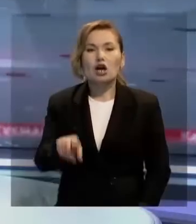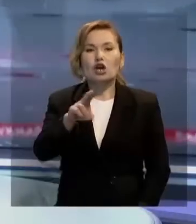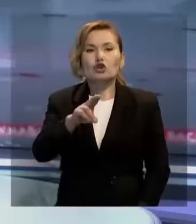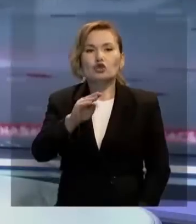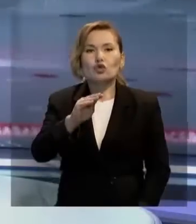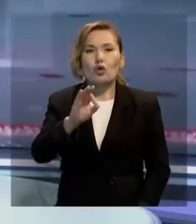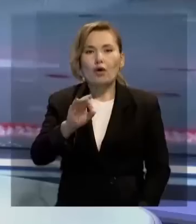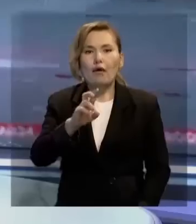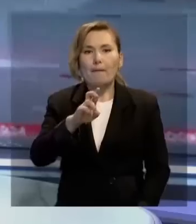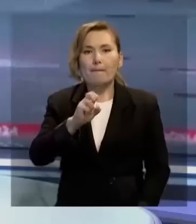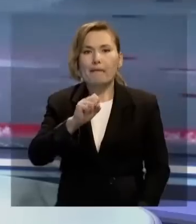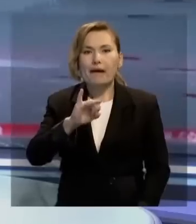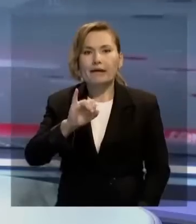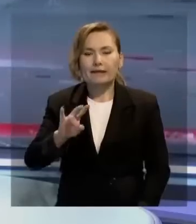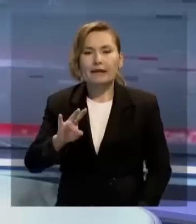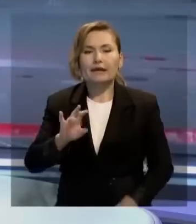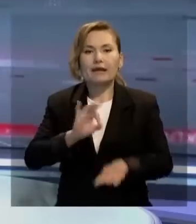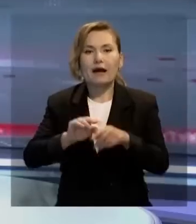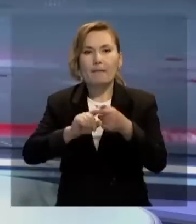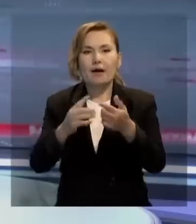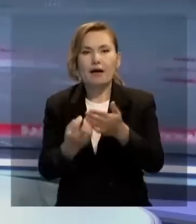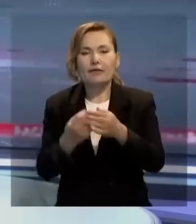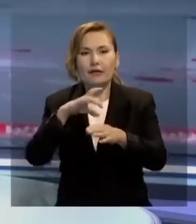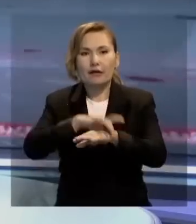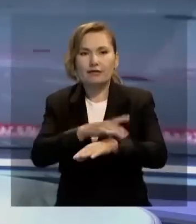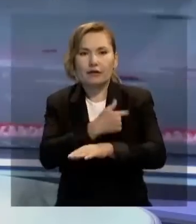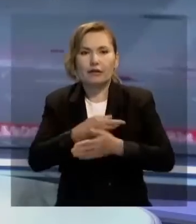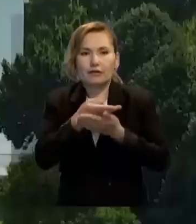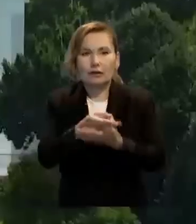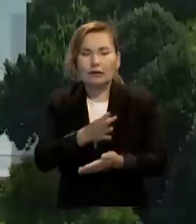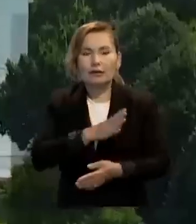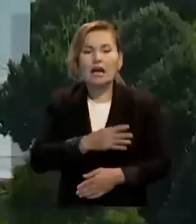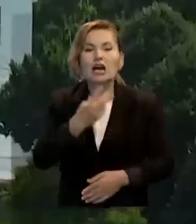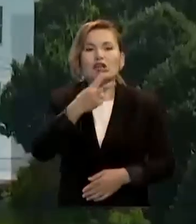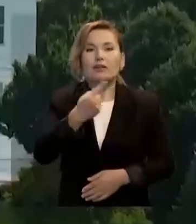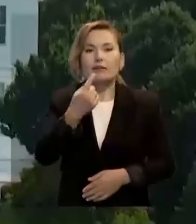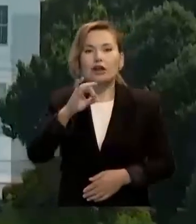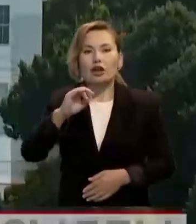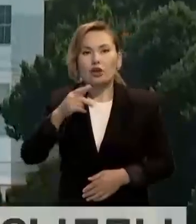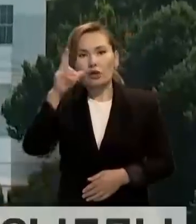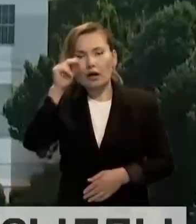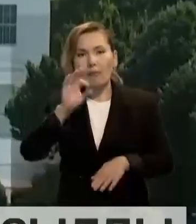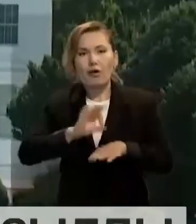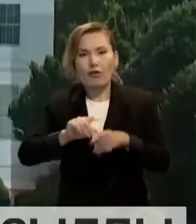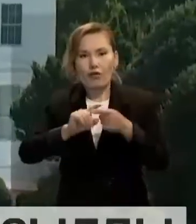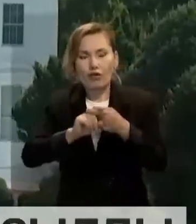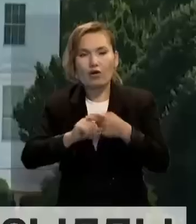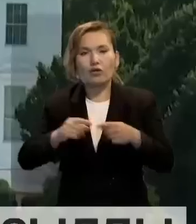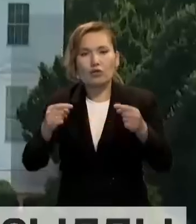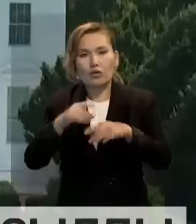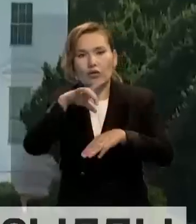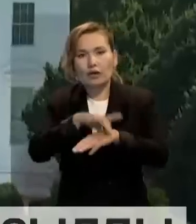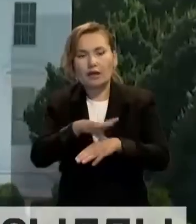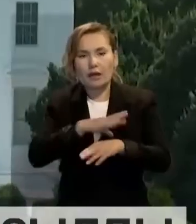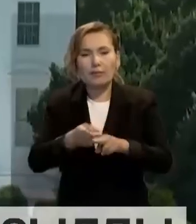Джо Байден қайтадан коронавирус жоқтырып, тағы карантинге жатқызылды. 21-ші шілдеде оның ауырып жатқаны белгілі